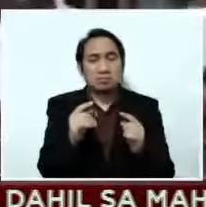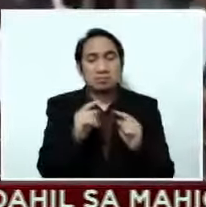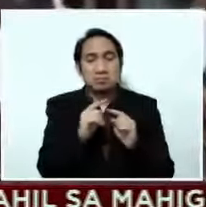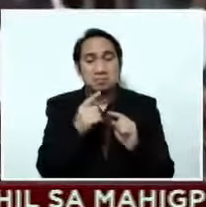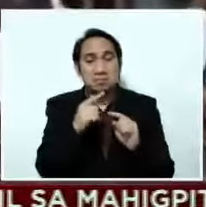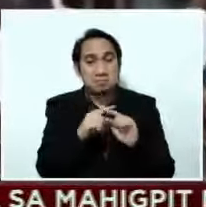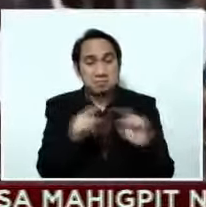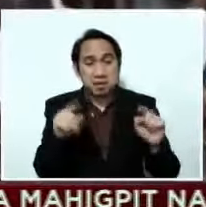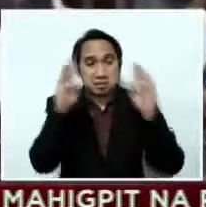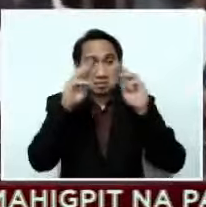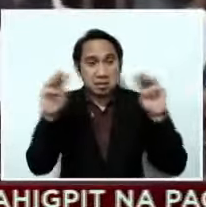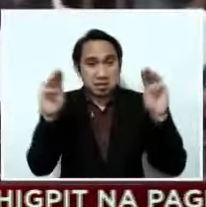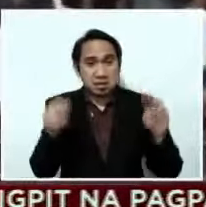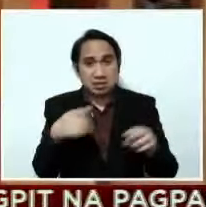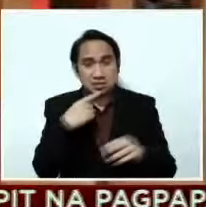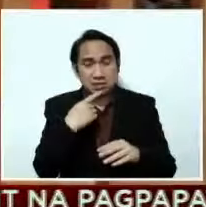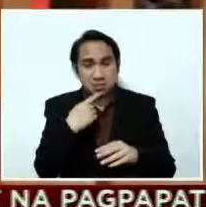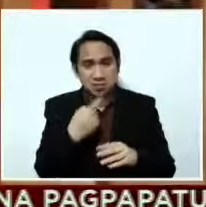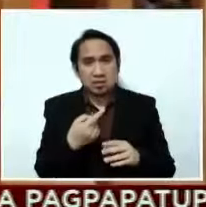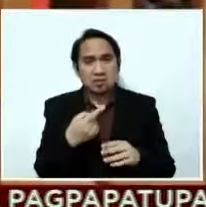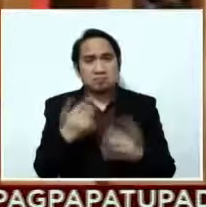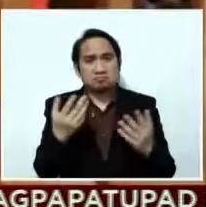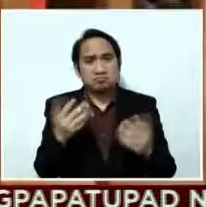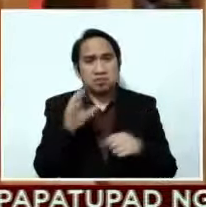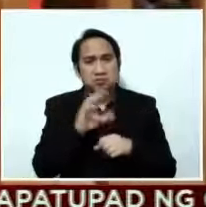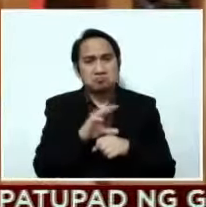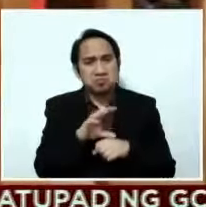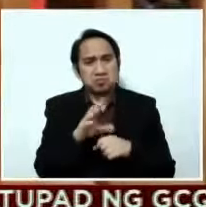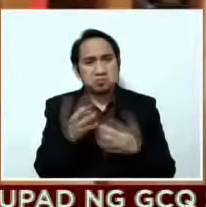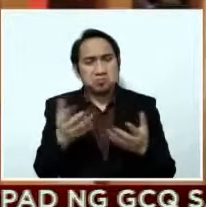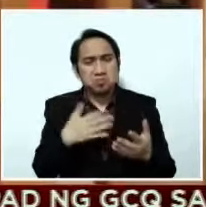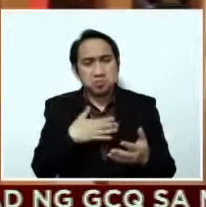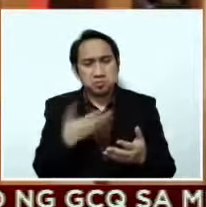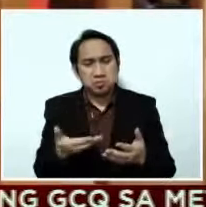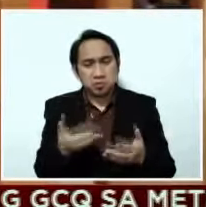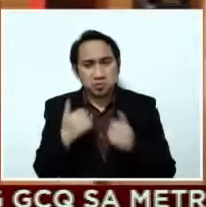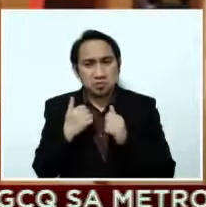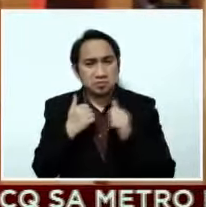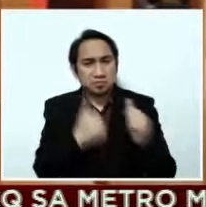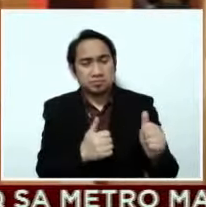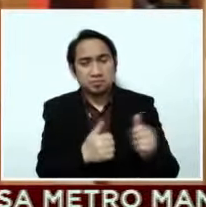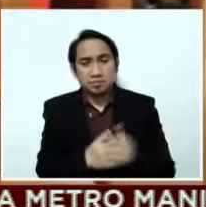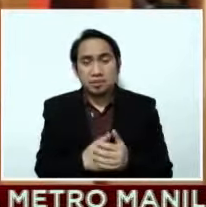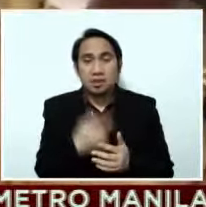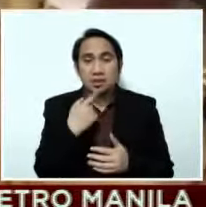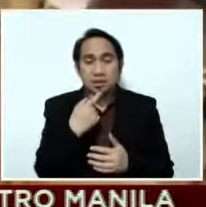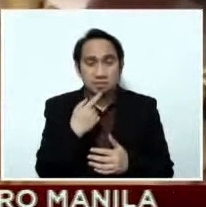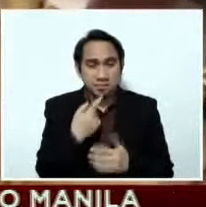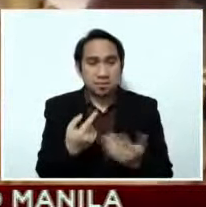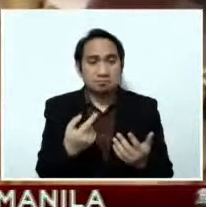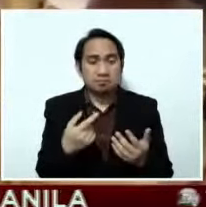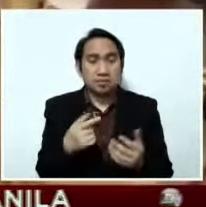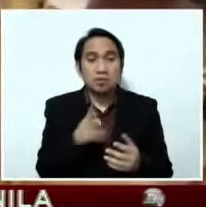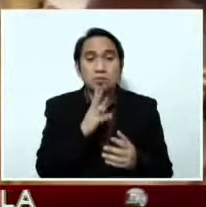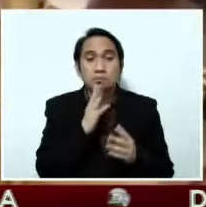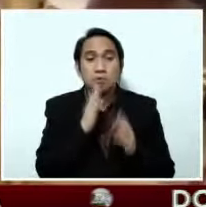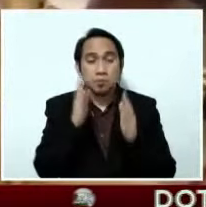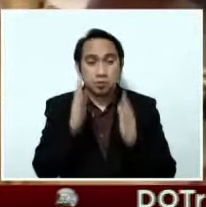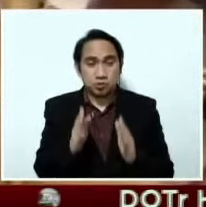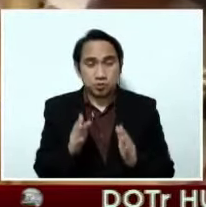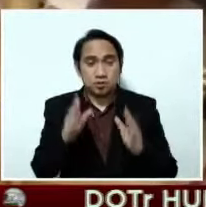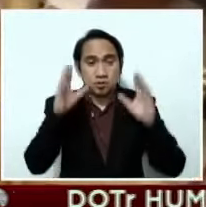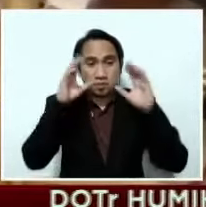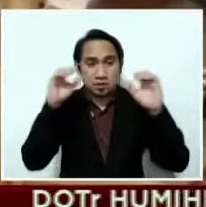sumang-ayon na ang simbahan na top din ang itinakdang protocols. Sa teleradyo, sinabi ni Presidential Spokesperson Harry Roque na